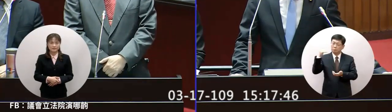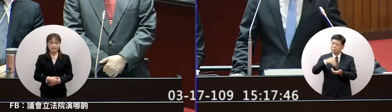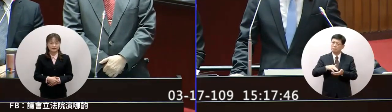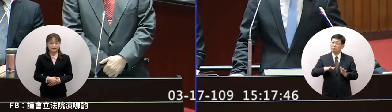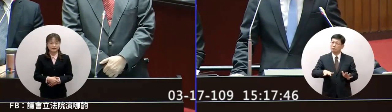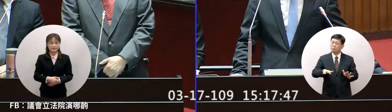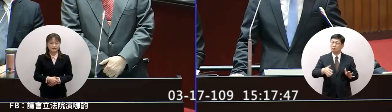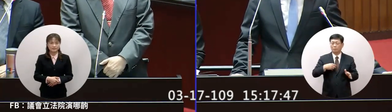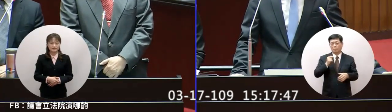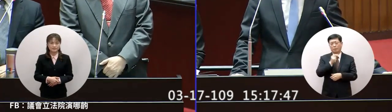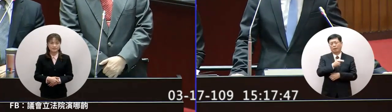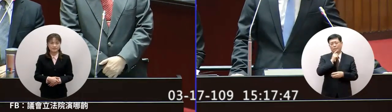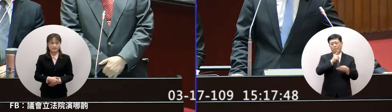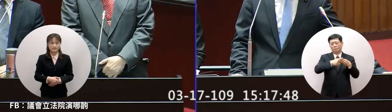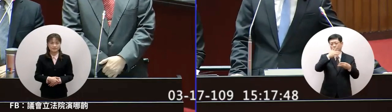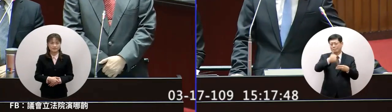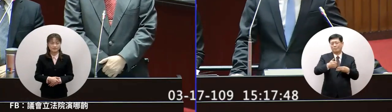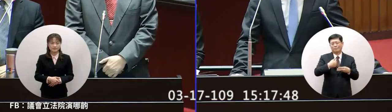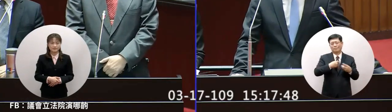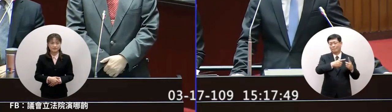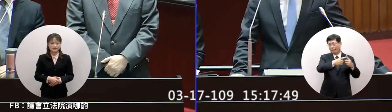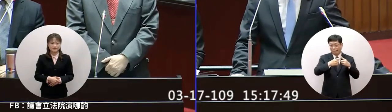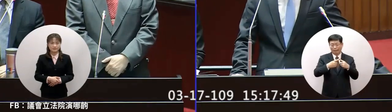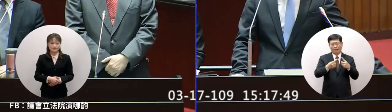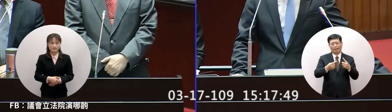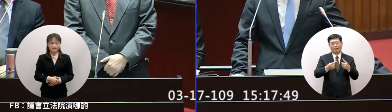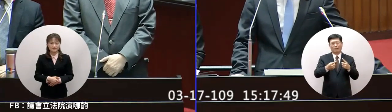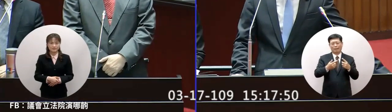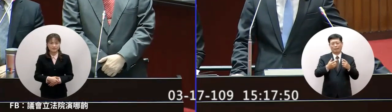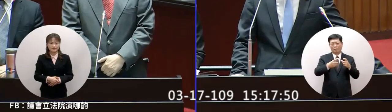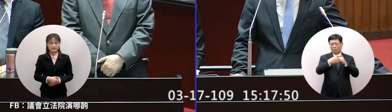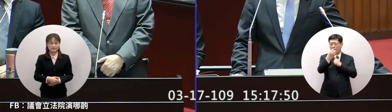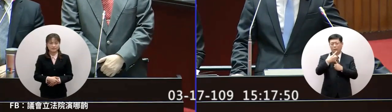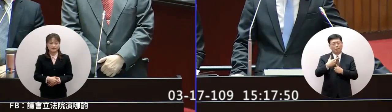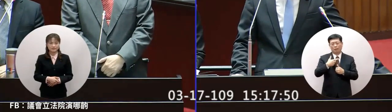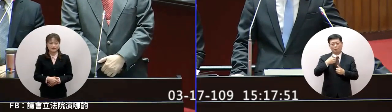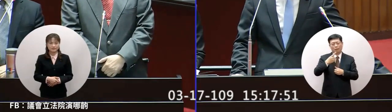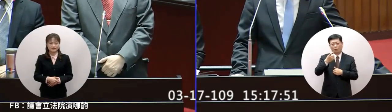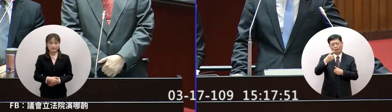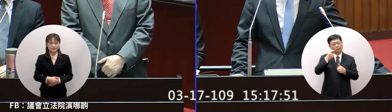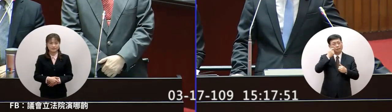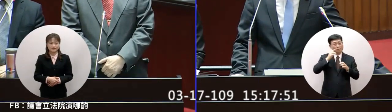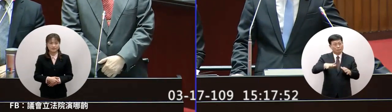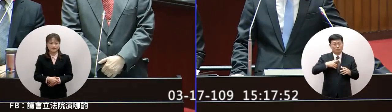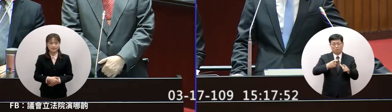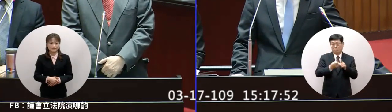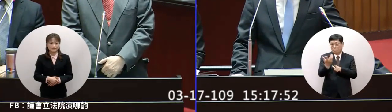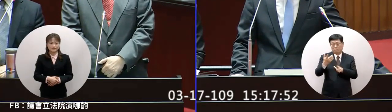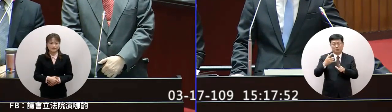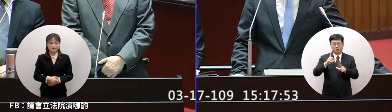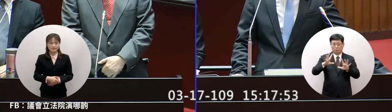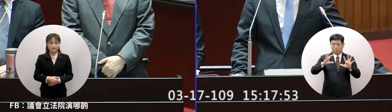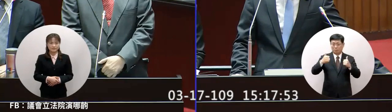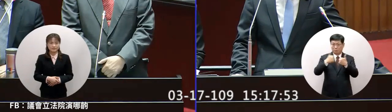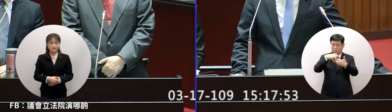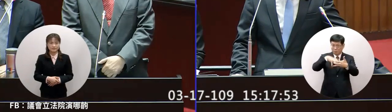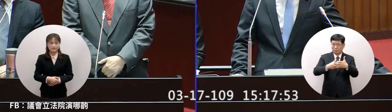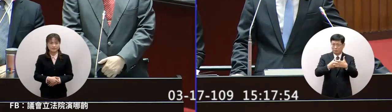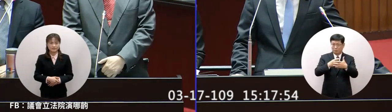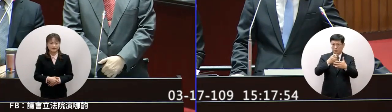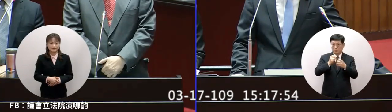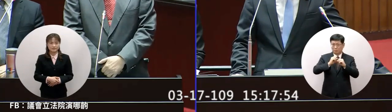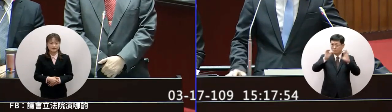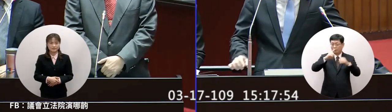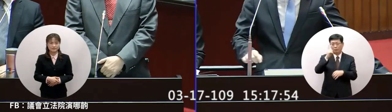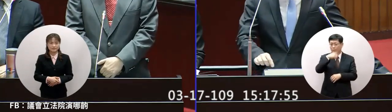今天我們看到主委居然在這個事情上面表示說沒有辦法在國會殿堂上面透露跟